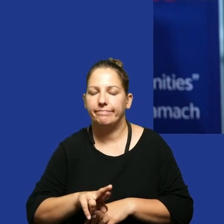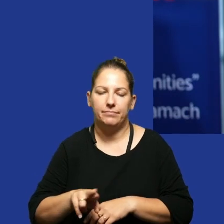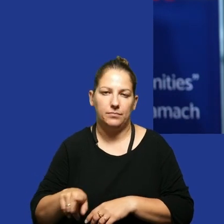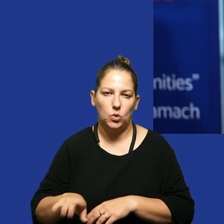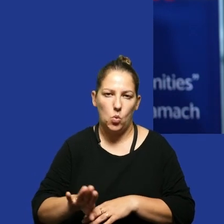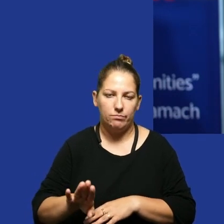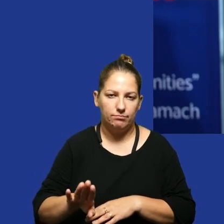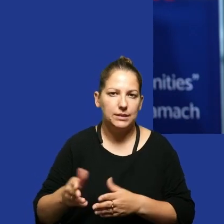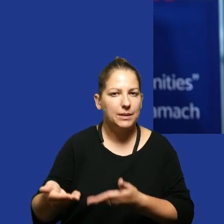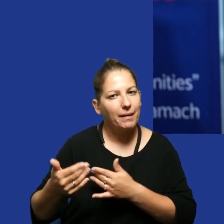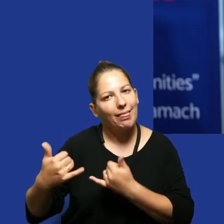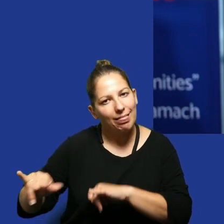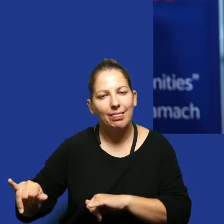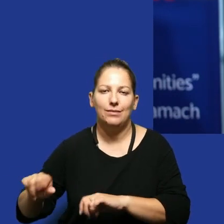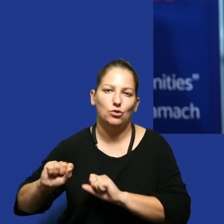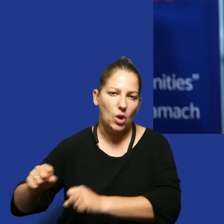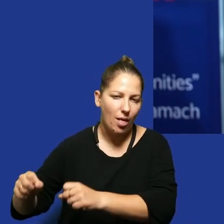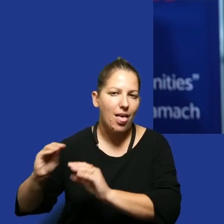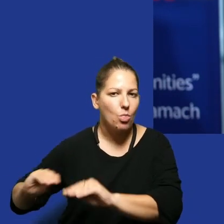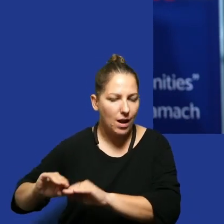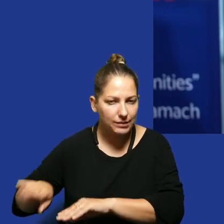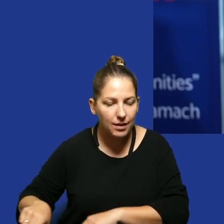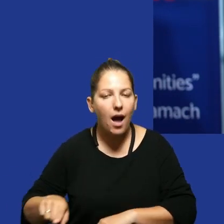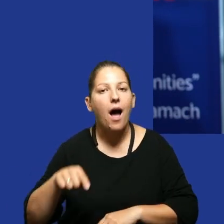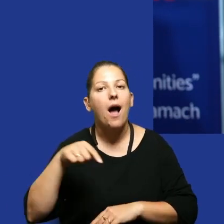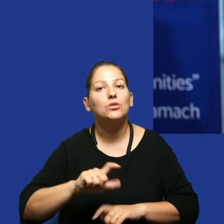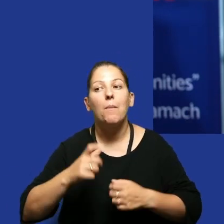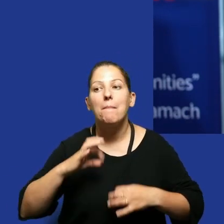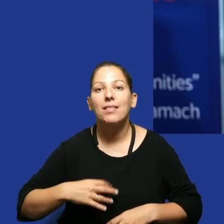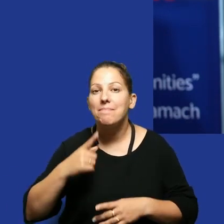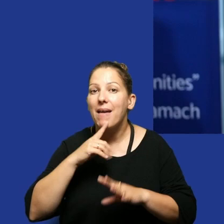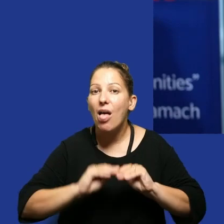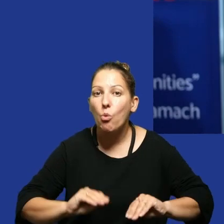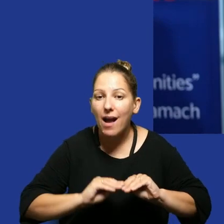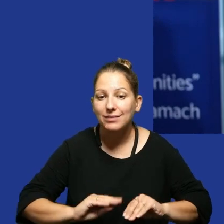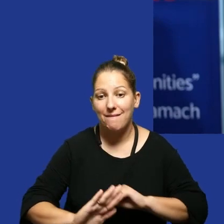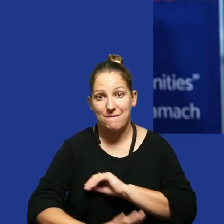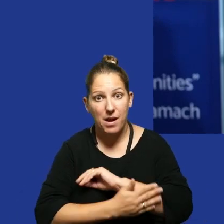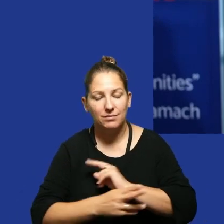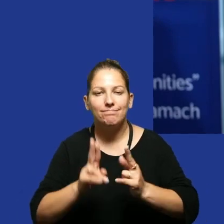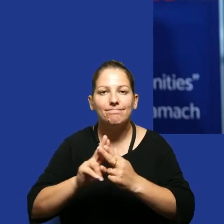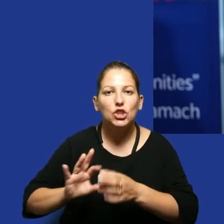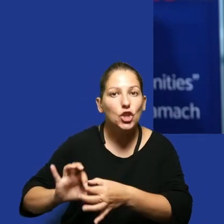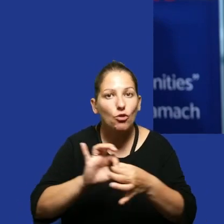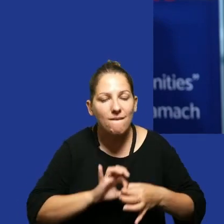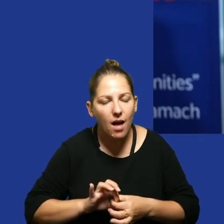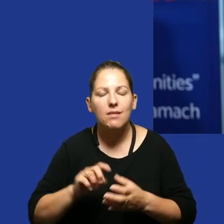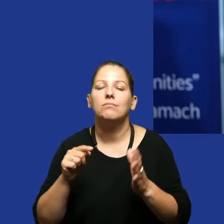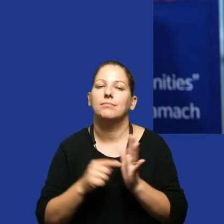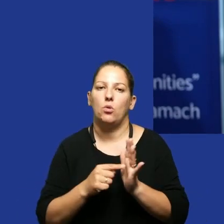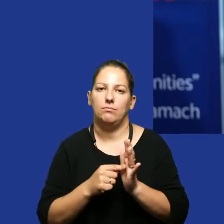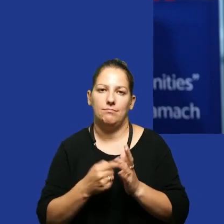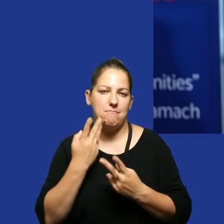zapraszamy do innych naszych działań edukacyjnych ale to co Pani powiedziała edukacja wsparcie sieciowanie jest